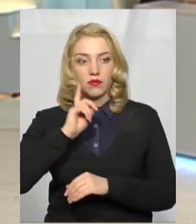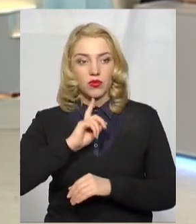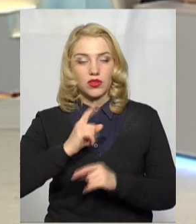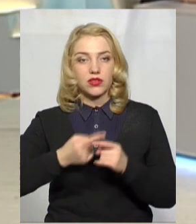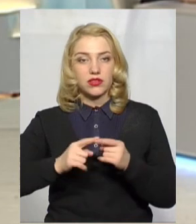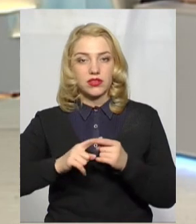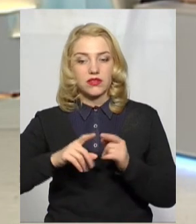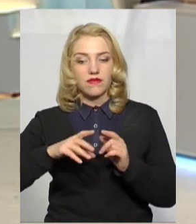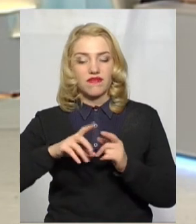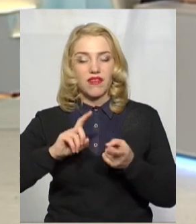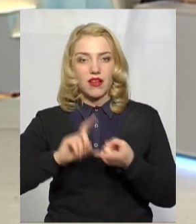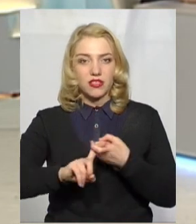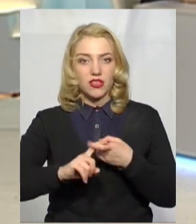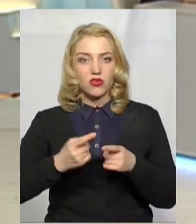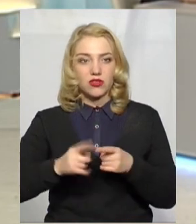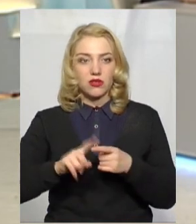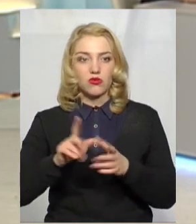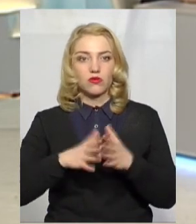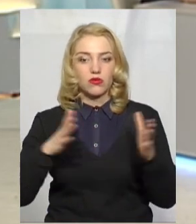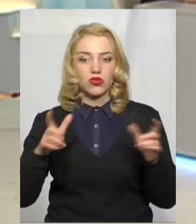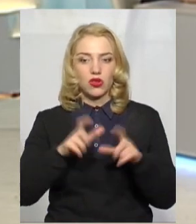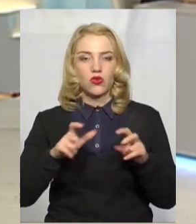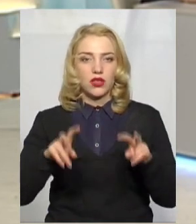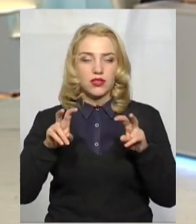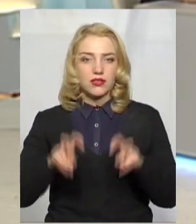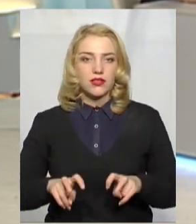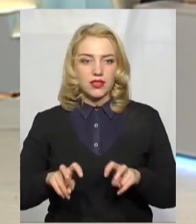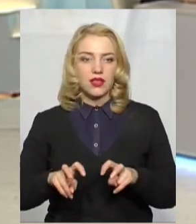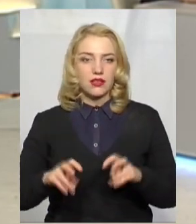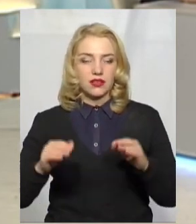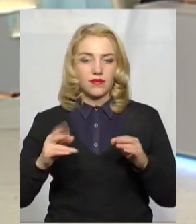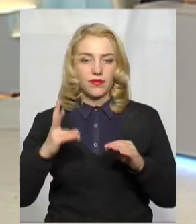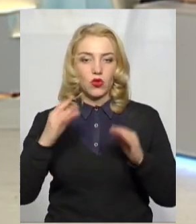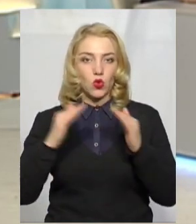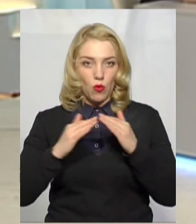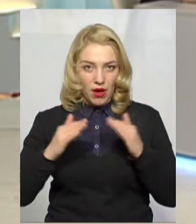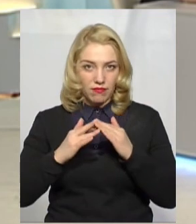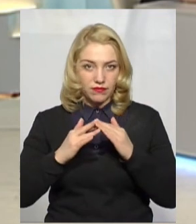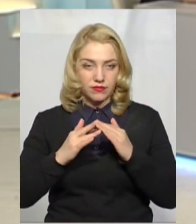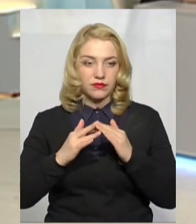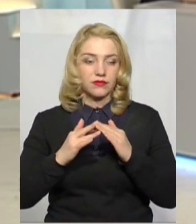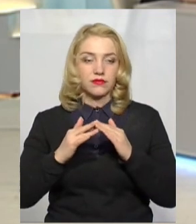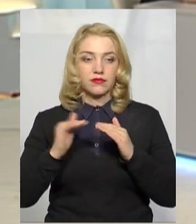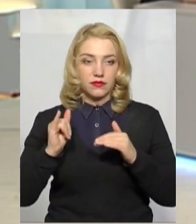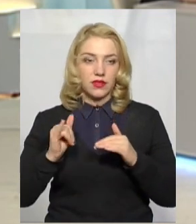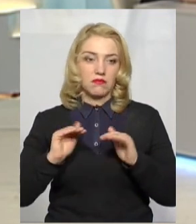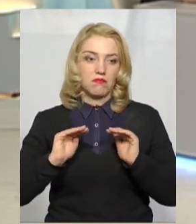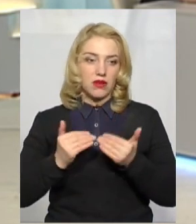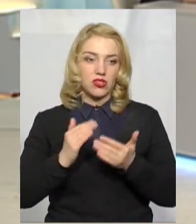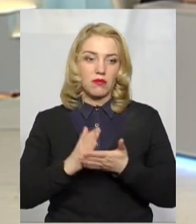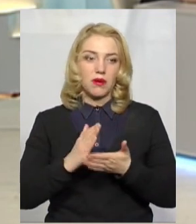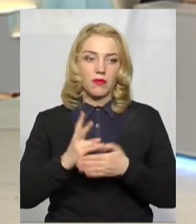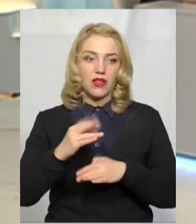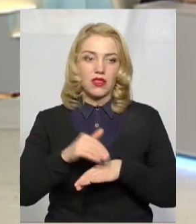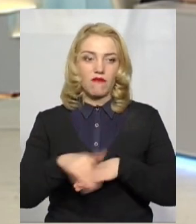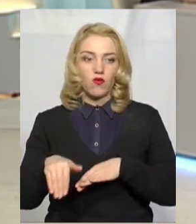напевно, це пов'язано частково з тим, що більшість громадян сидять на вулицях вдома, і, відповідно, менше перебувають